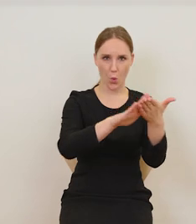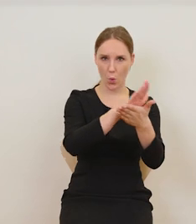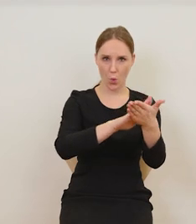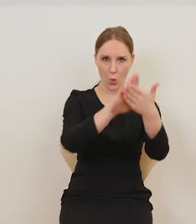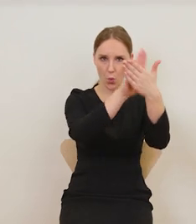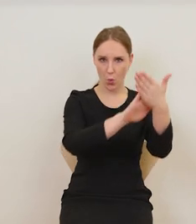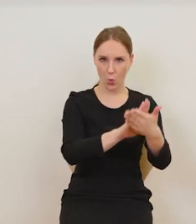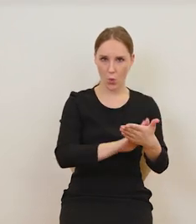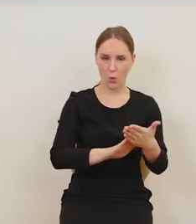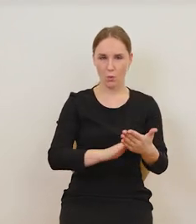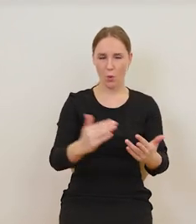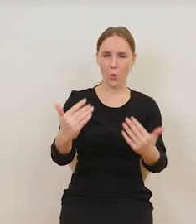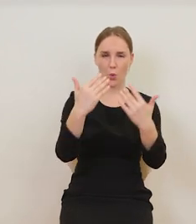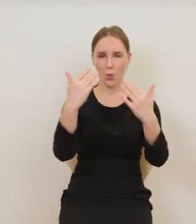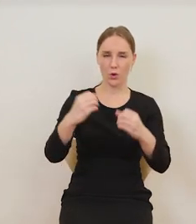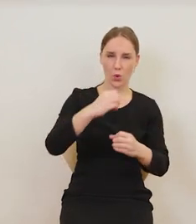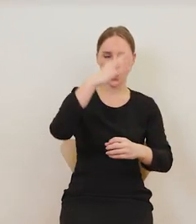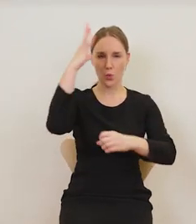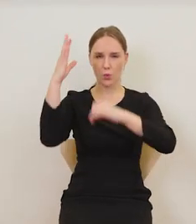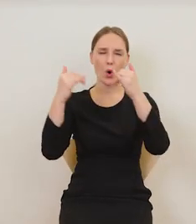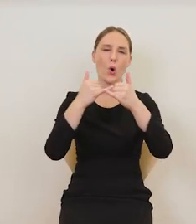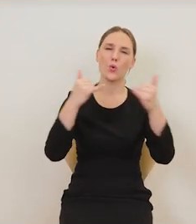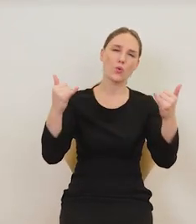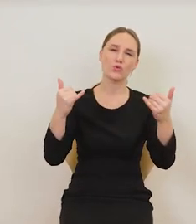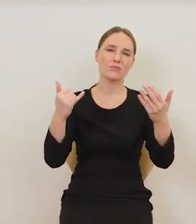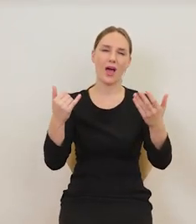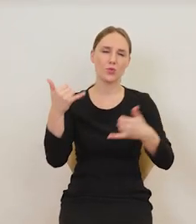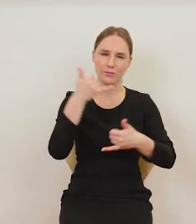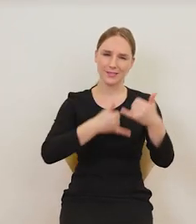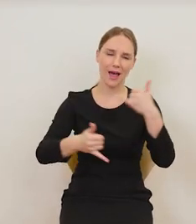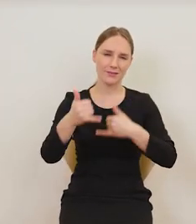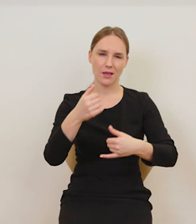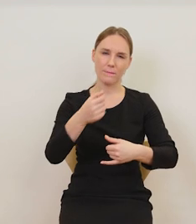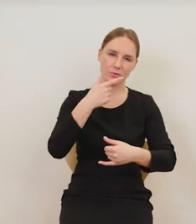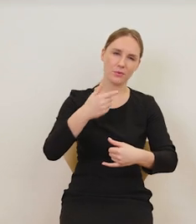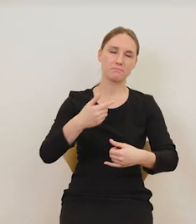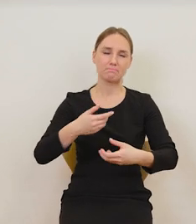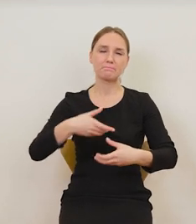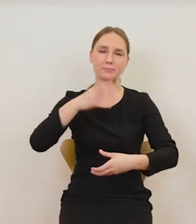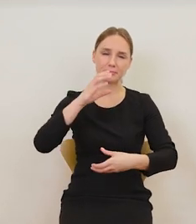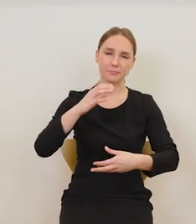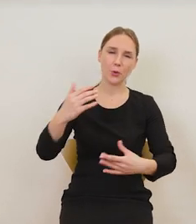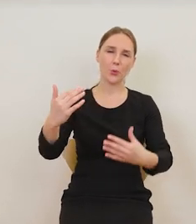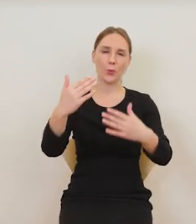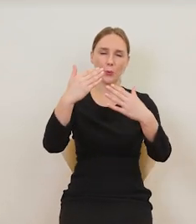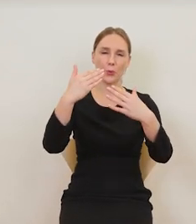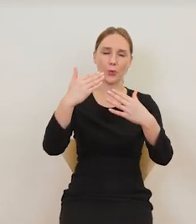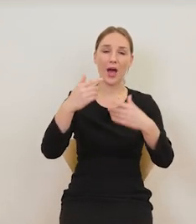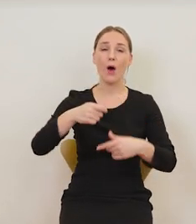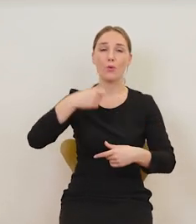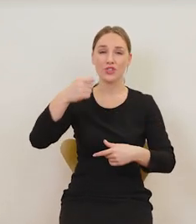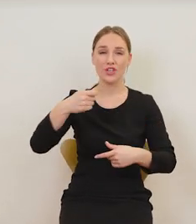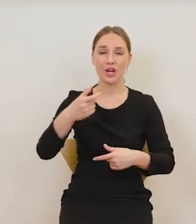Prowadzał się w trans za pomocą różnych substancji i w ustach trzymał